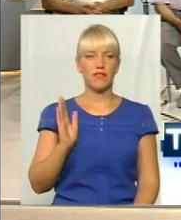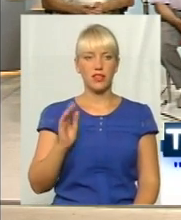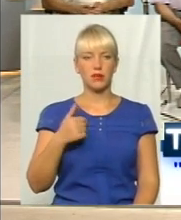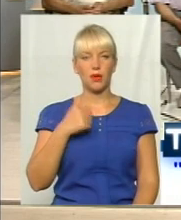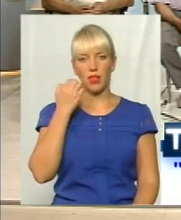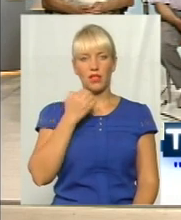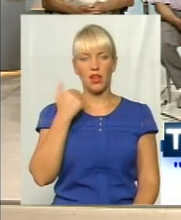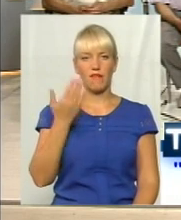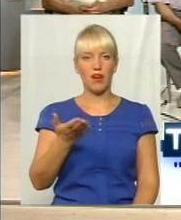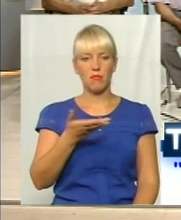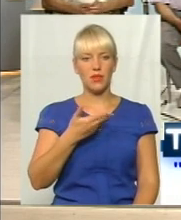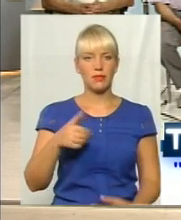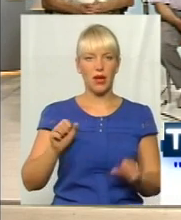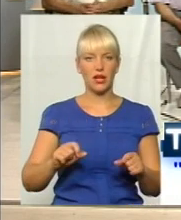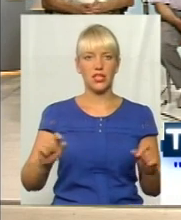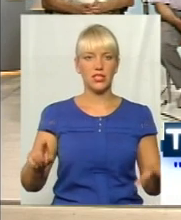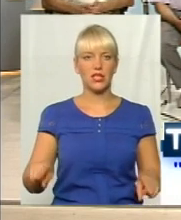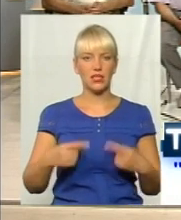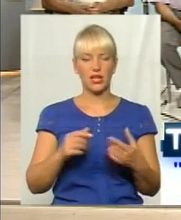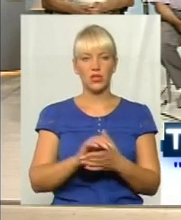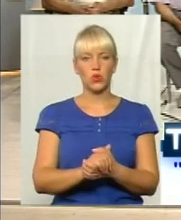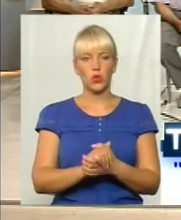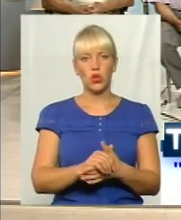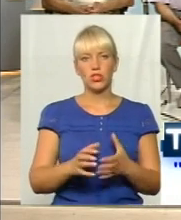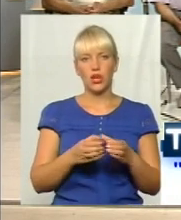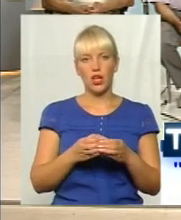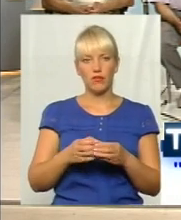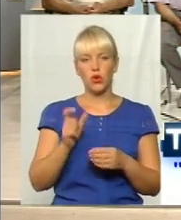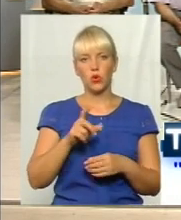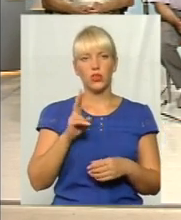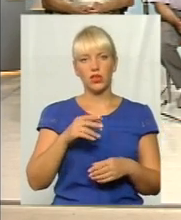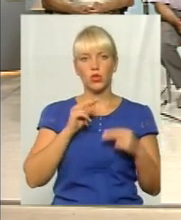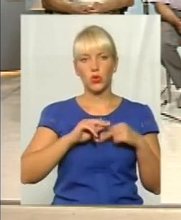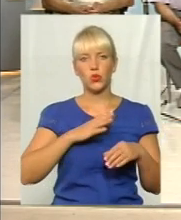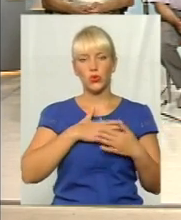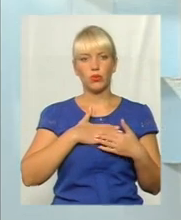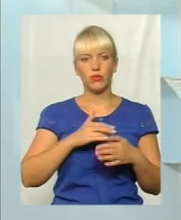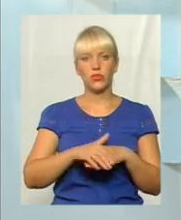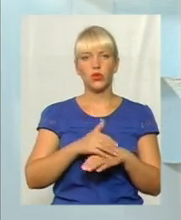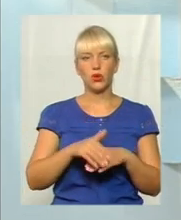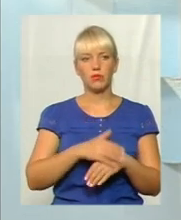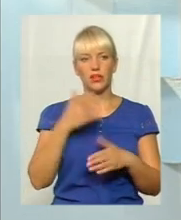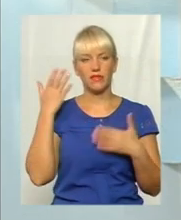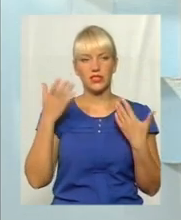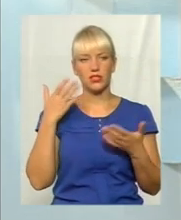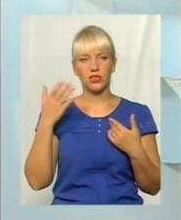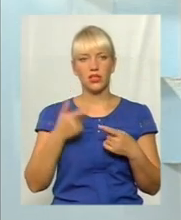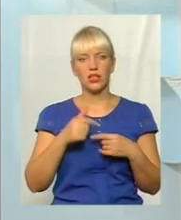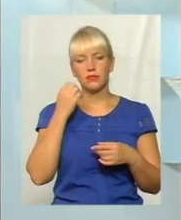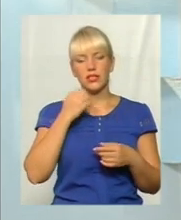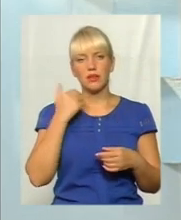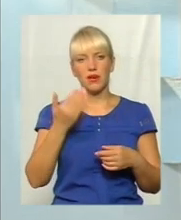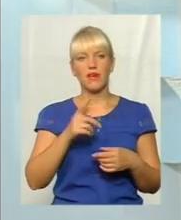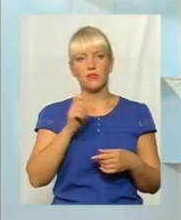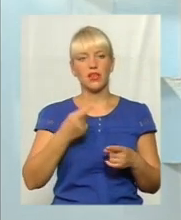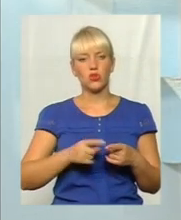Благодаря вам ми змогли зробити дроби міцарки. Люди, які дружили, дружили, дружили і Дякую вам